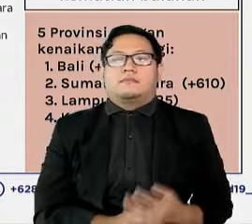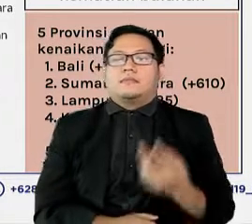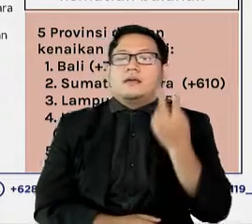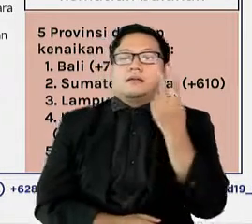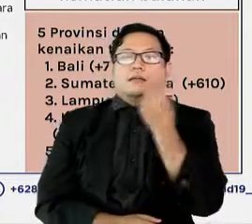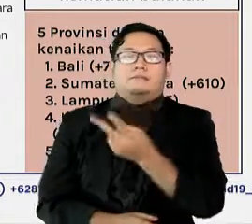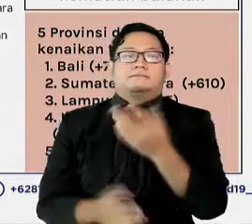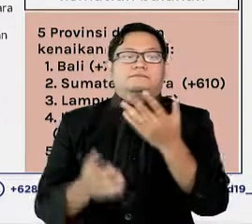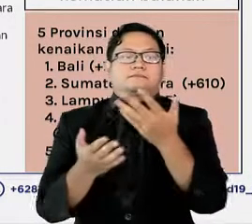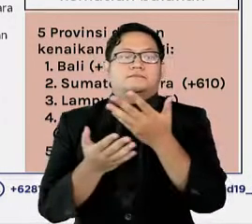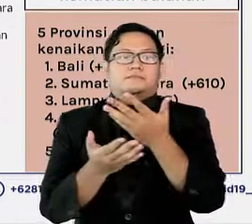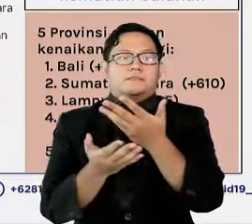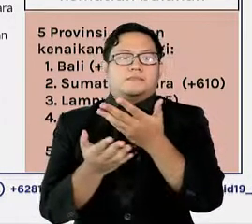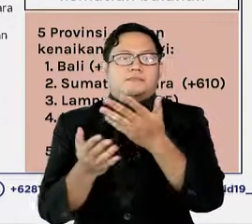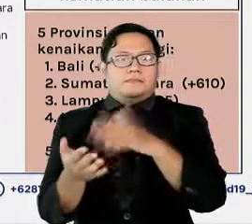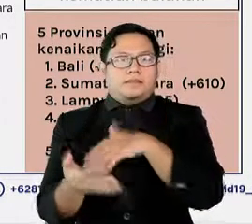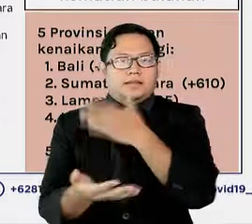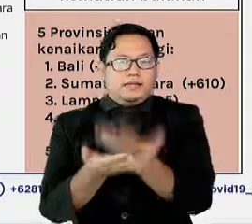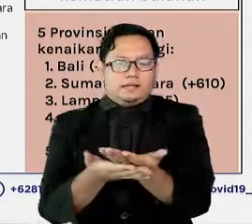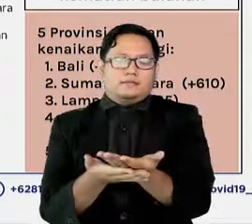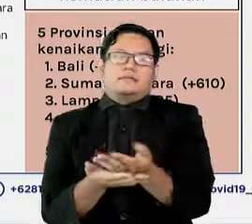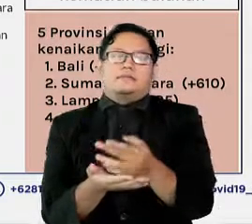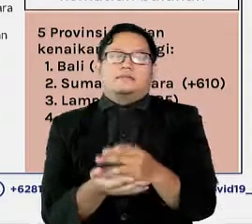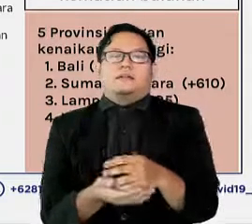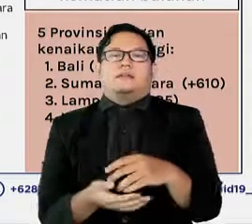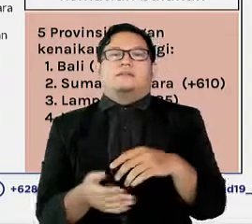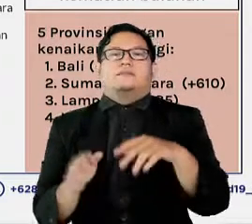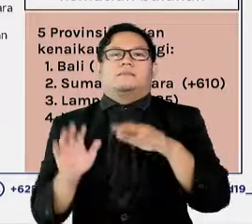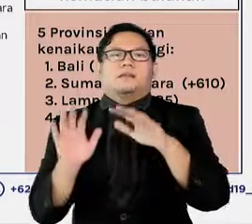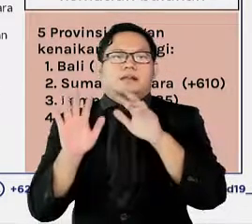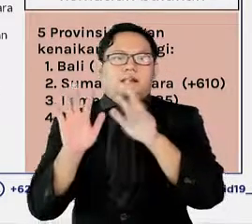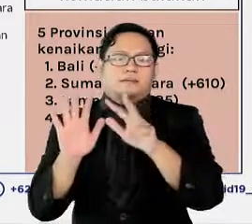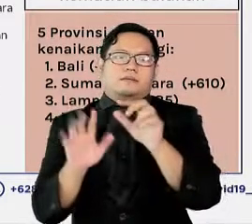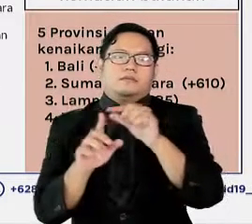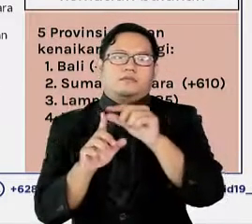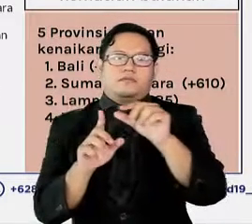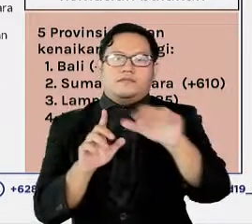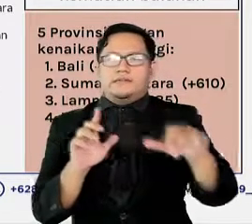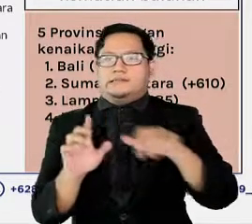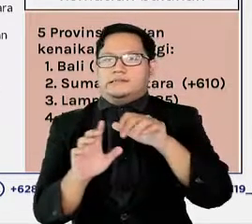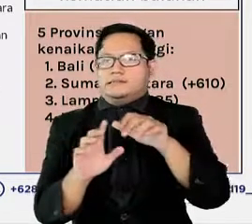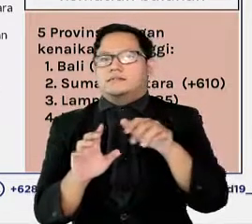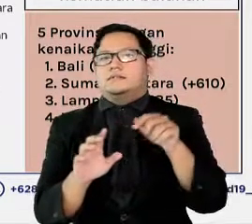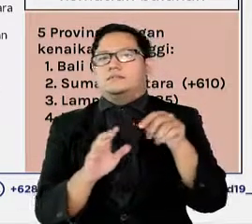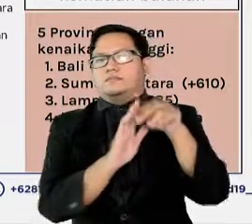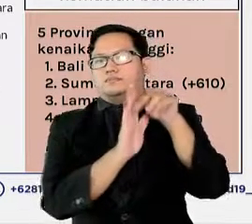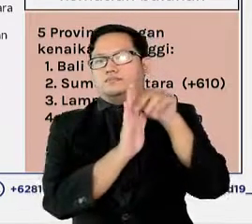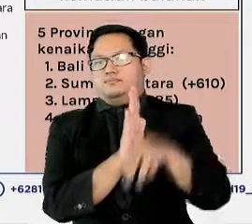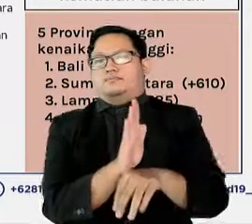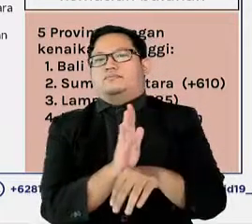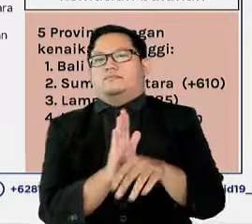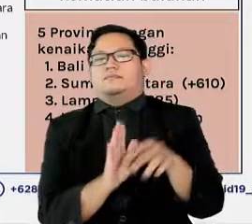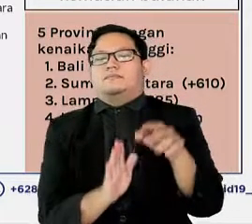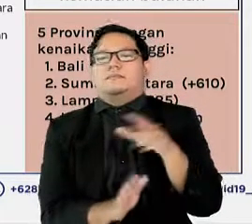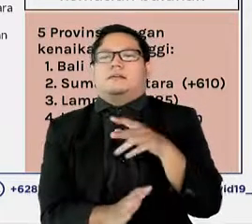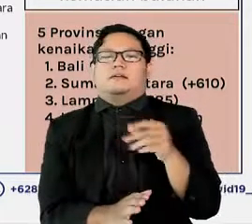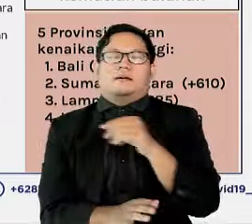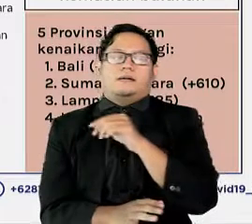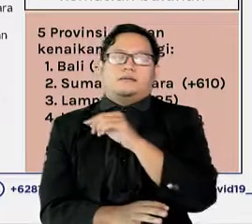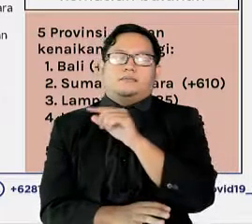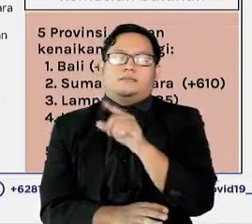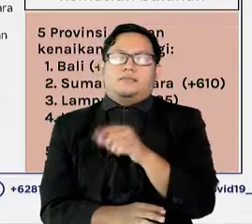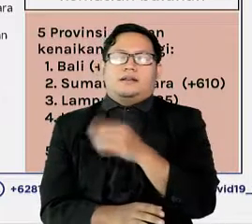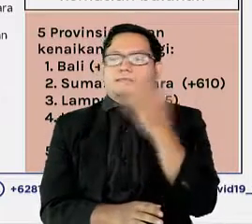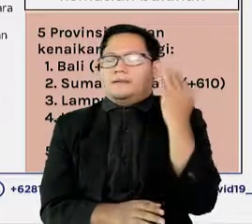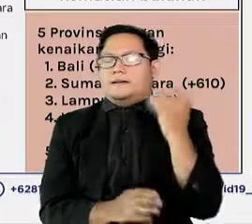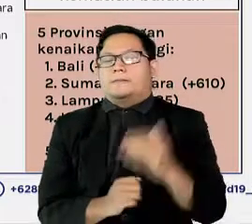kematian, maka dari 34 provinsi hanya 8 yang menunjukkan penurunan pada bulan Agustus dibandingkan dengan bulan Juli.